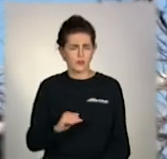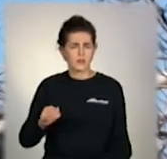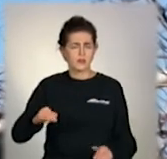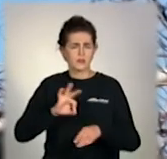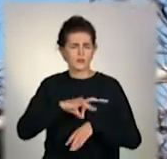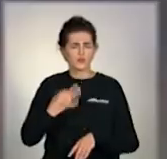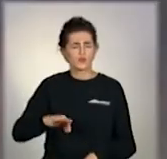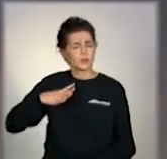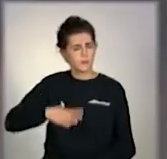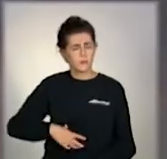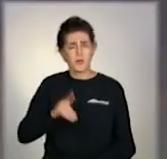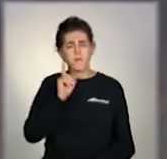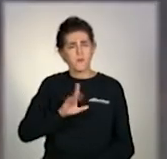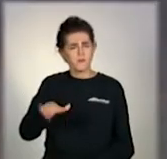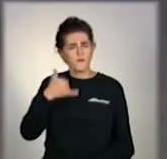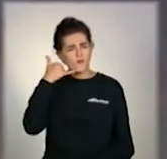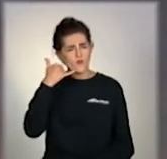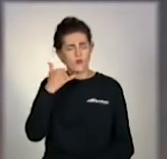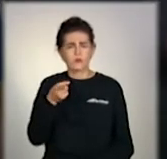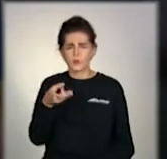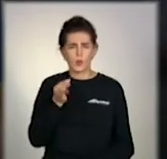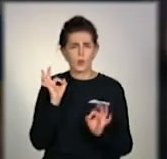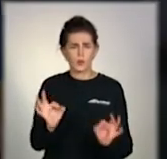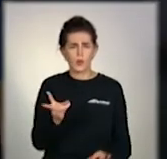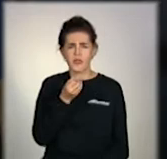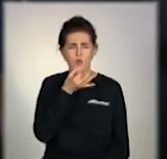Валерія, поки на телефоні дзвінки мати не відповідає.